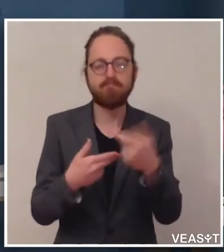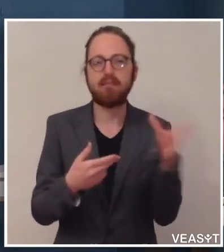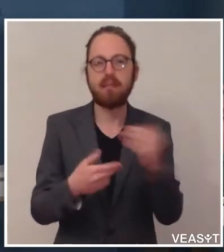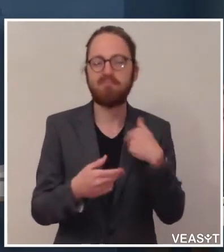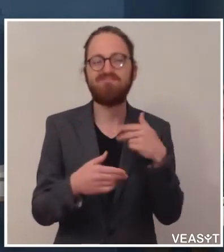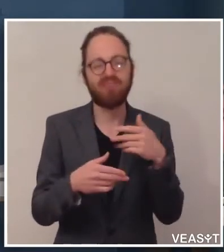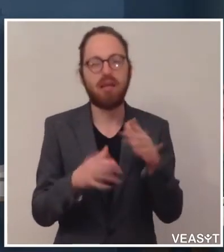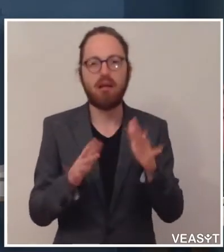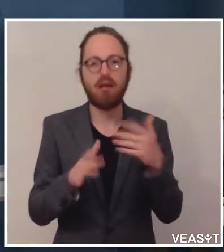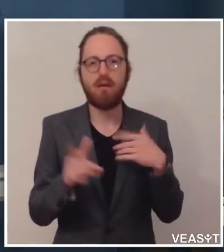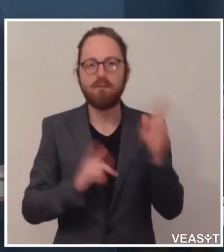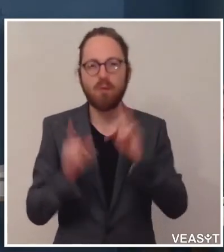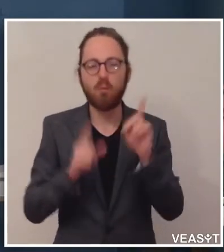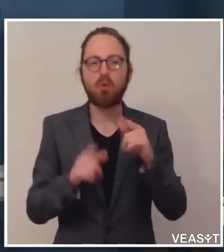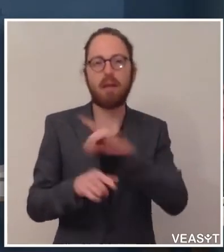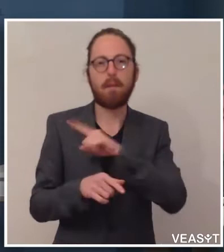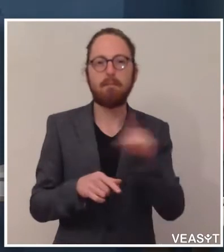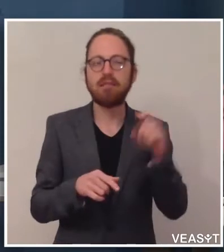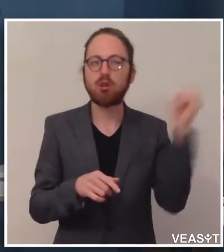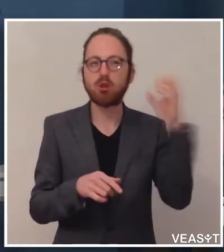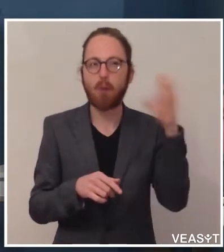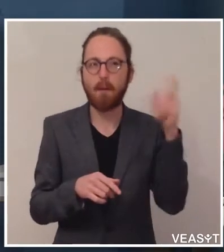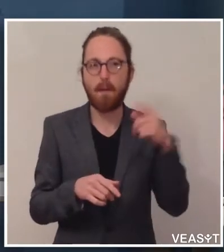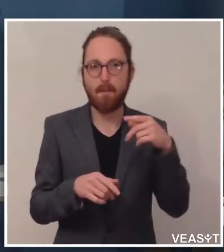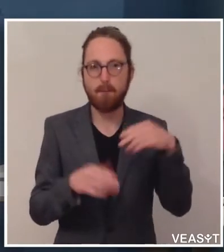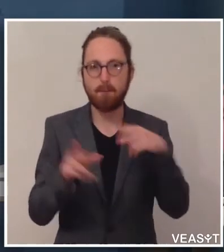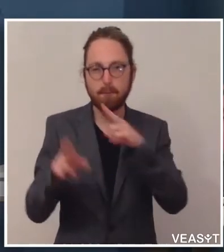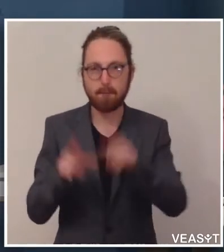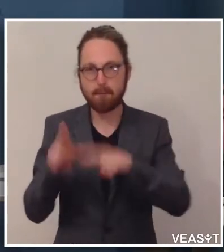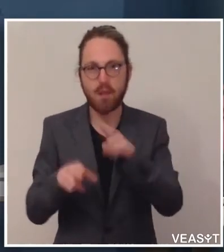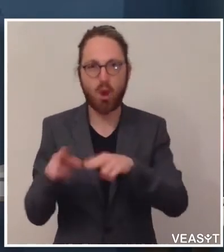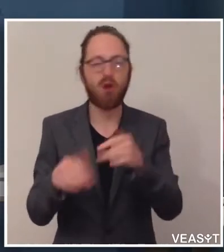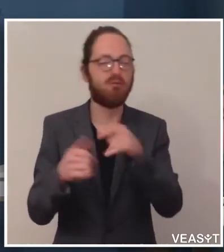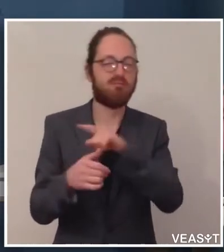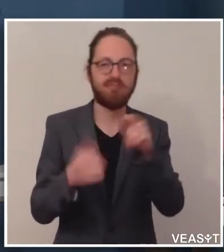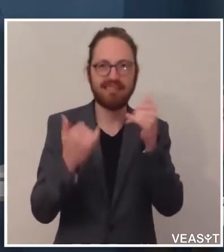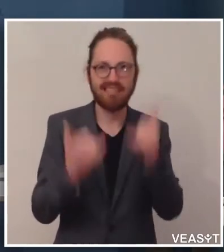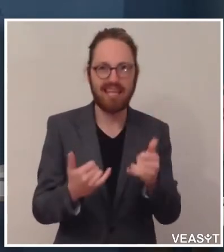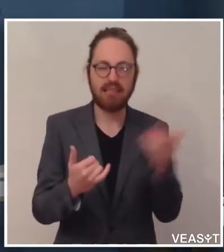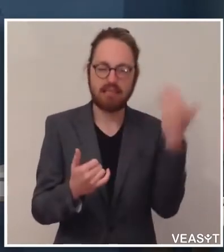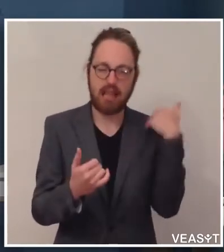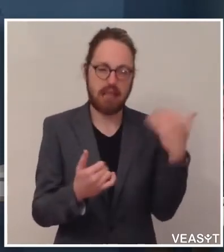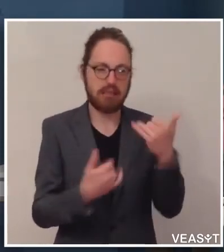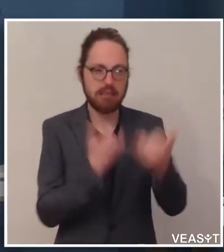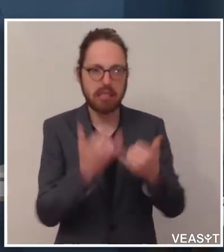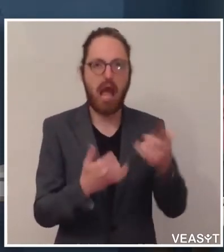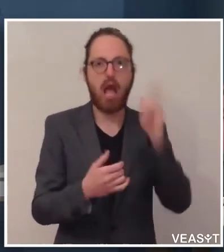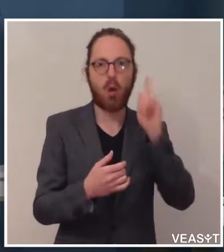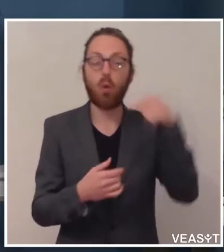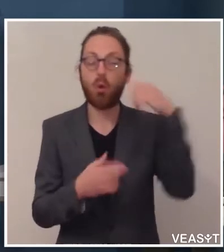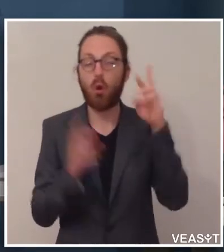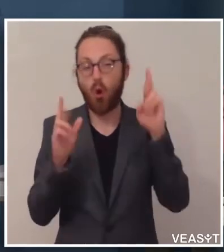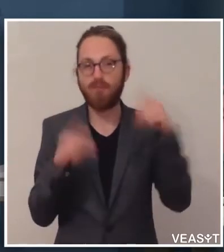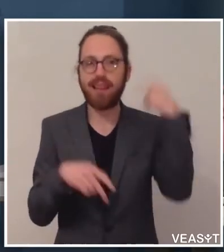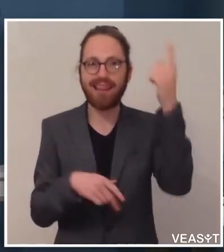Sommerbetreuung nicht wie bisher in der gleichen Form, wie es die Jahre zuvor und hoffentlich auch die nächsten Jahre sein werden, anbieten können,